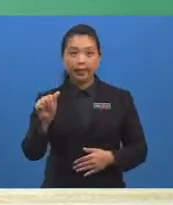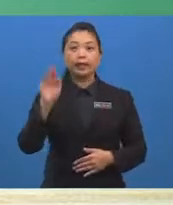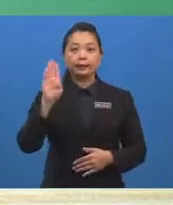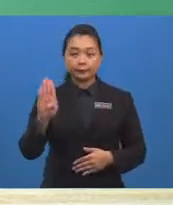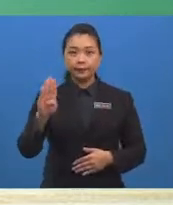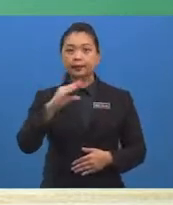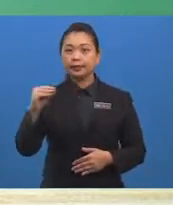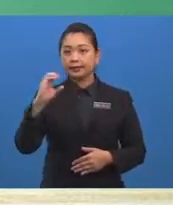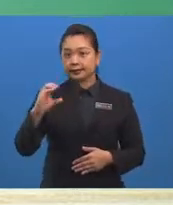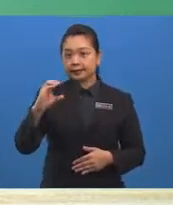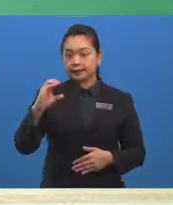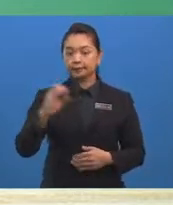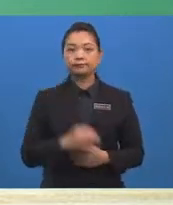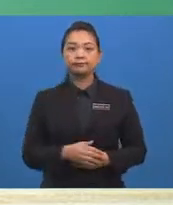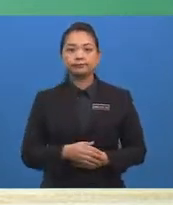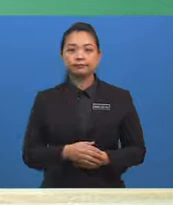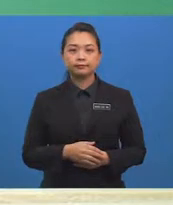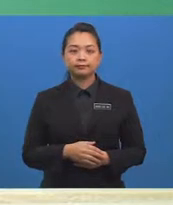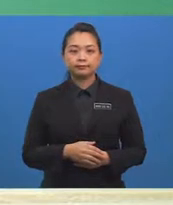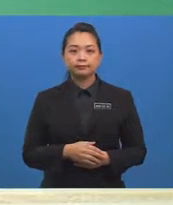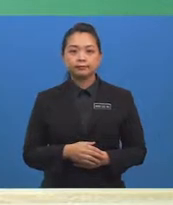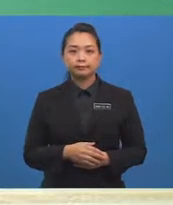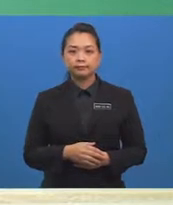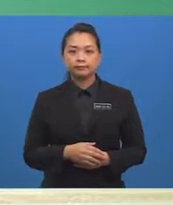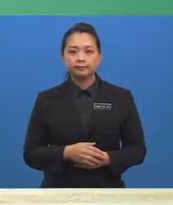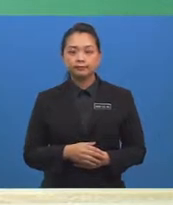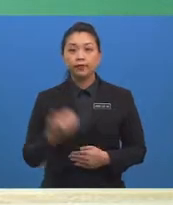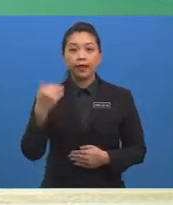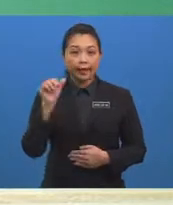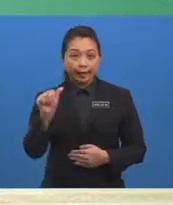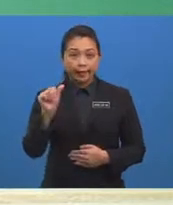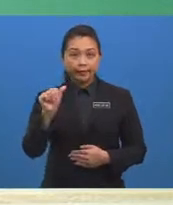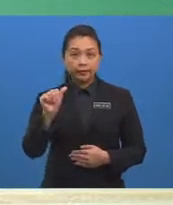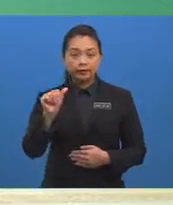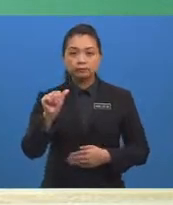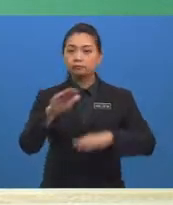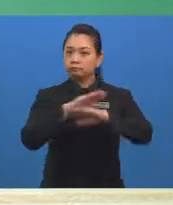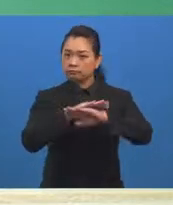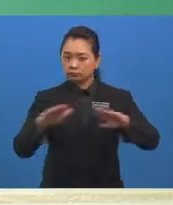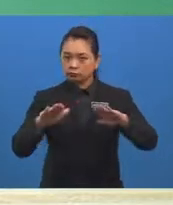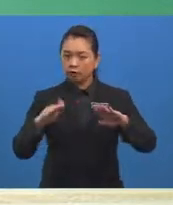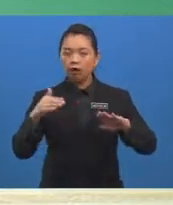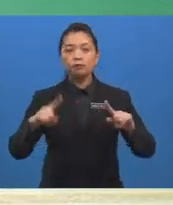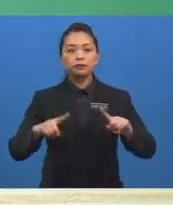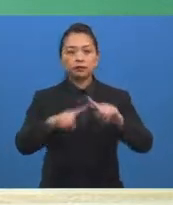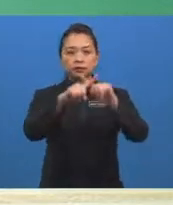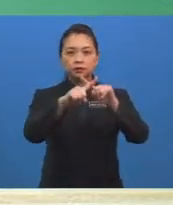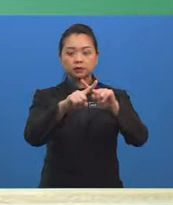peristiwa C Didapati bahawa peristiwa A tidak mempunyai persilangan dengan